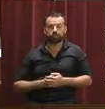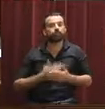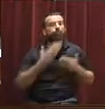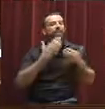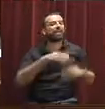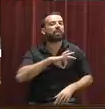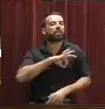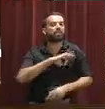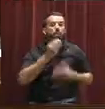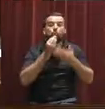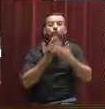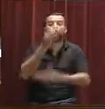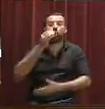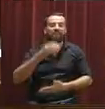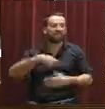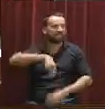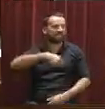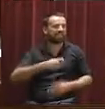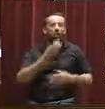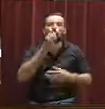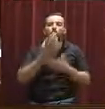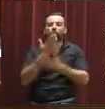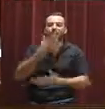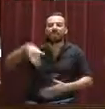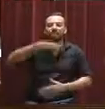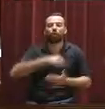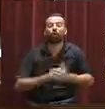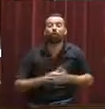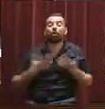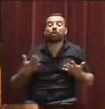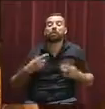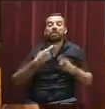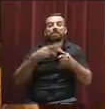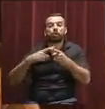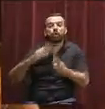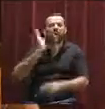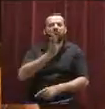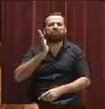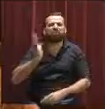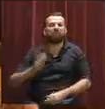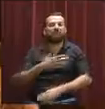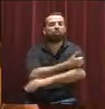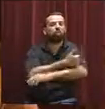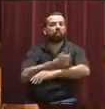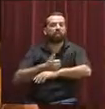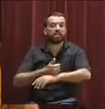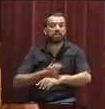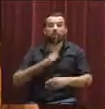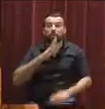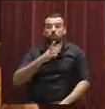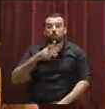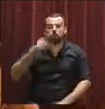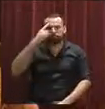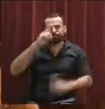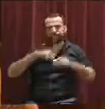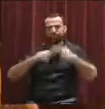Gràcies, president. Bon dia, presidenta. Bon dia a tothom. Anem a parlar de coses importants que afecten la ciutadania de les illes i no qüestions que només són un reflex